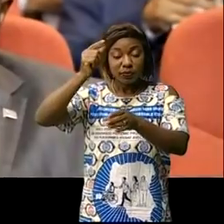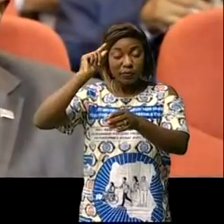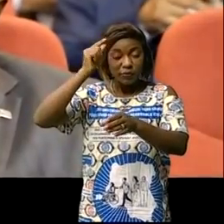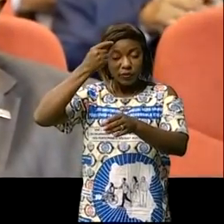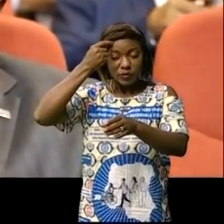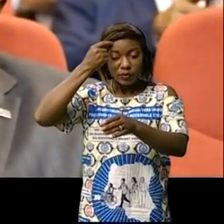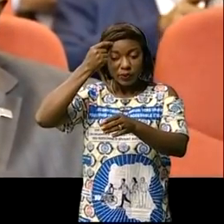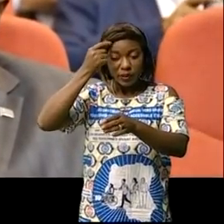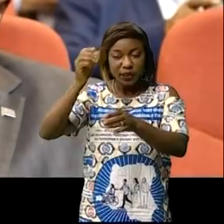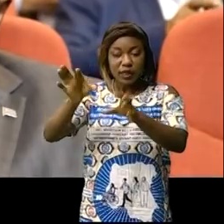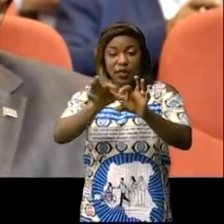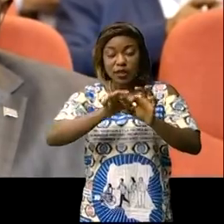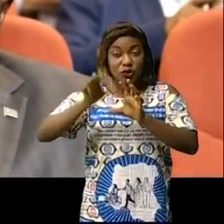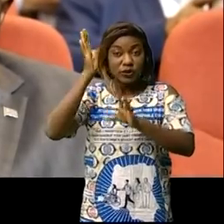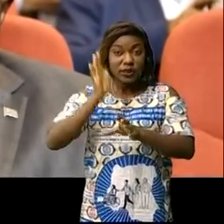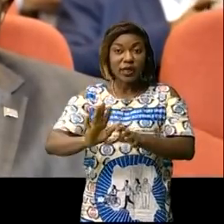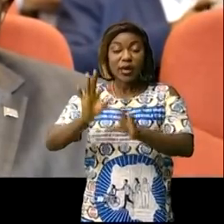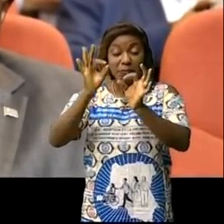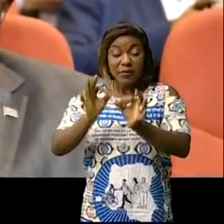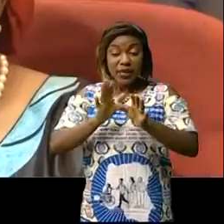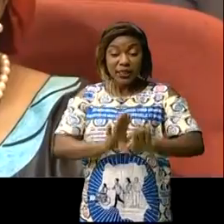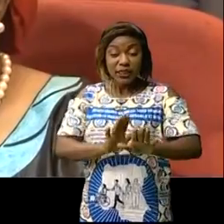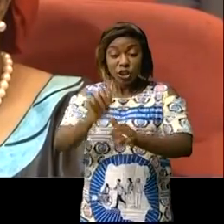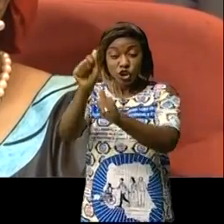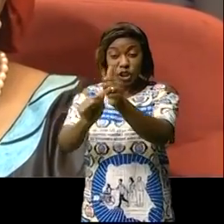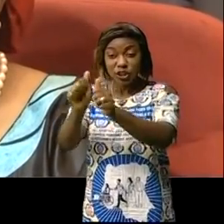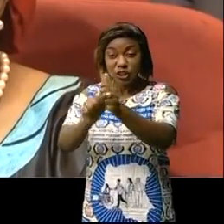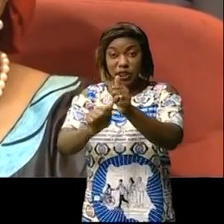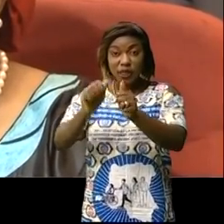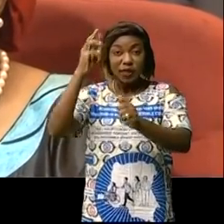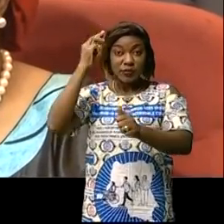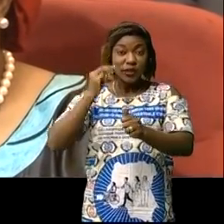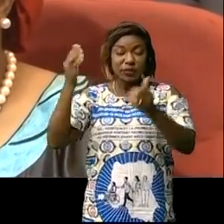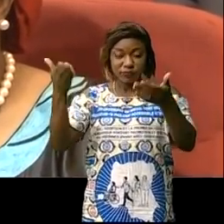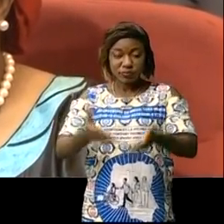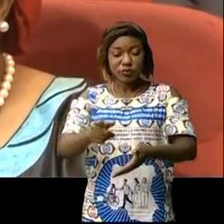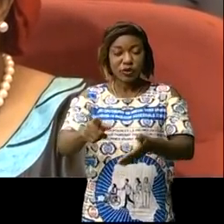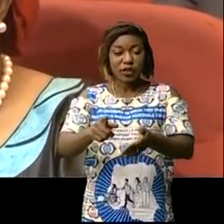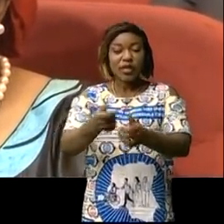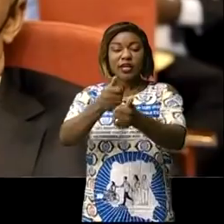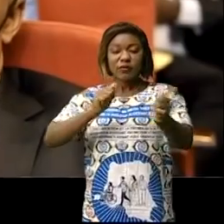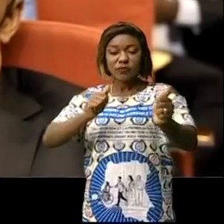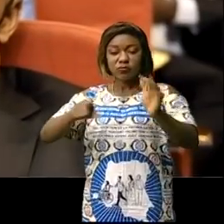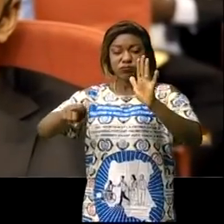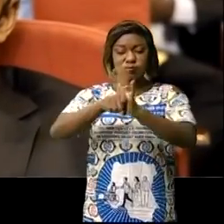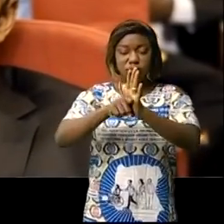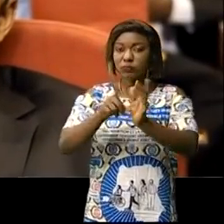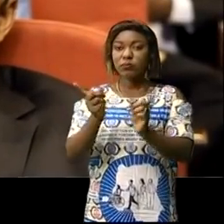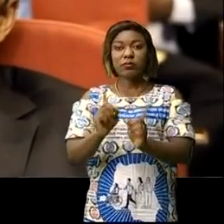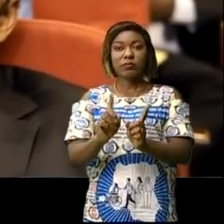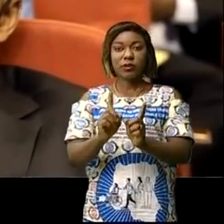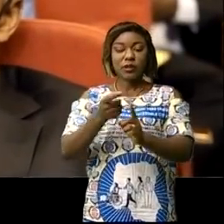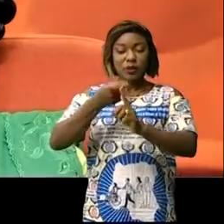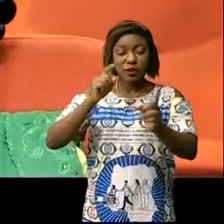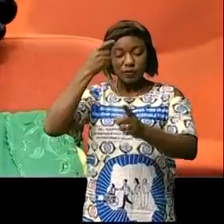il est donc attendu de chacun de vous d'éviter des prises d'opposition partisanes qui viendraient